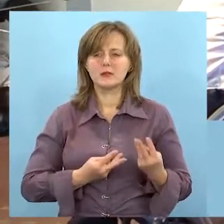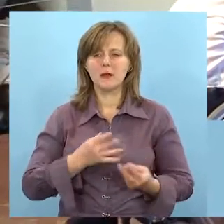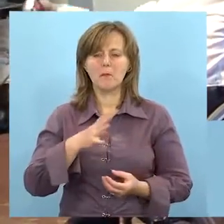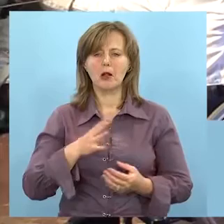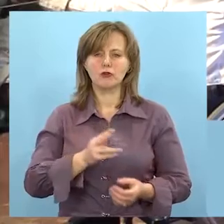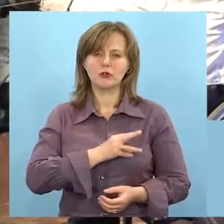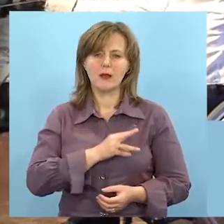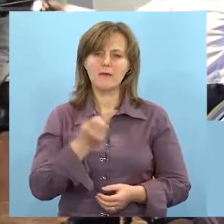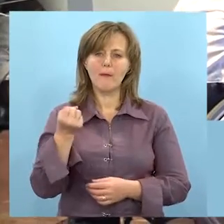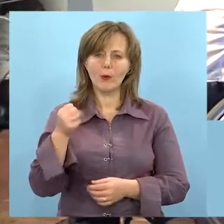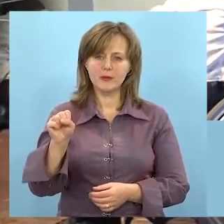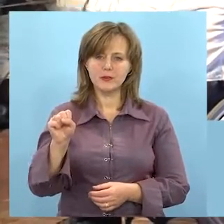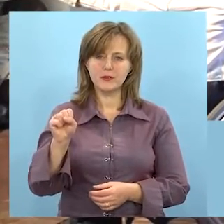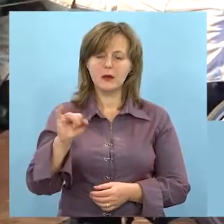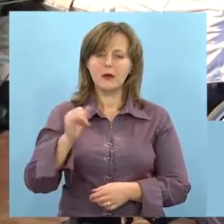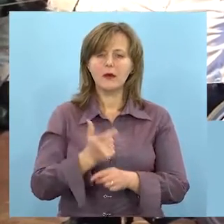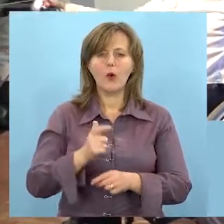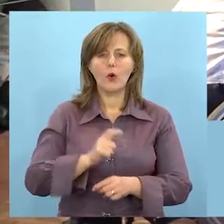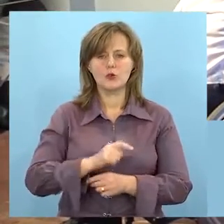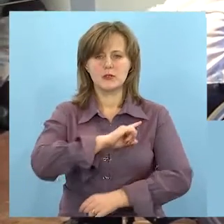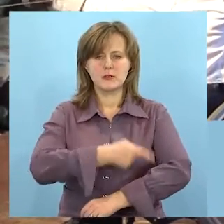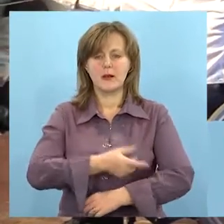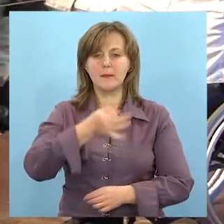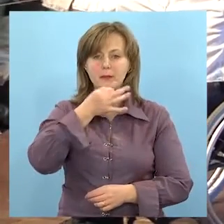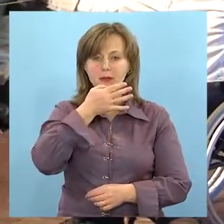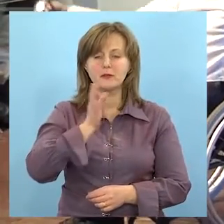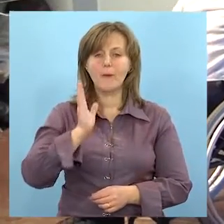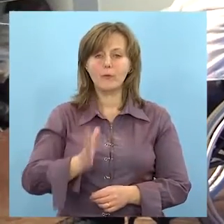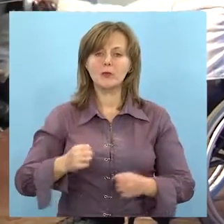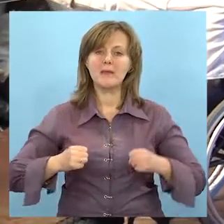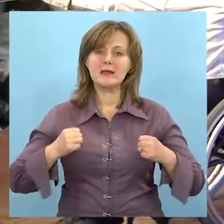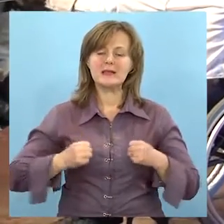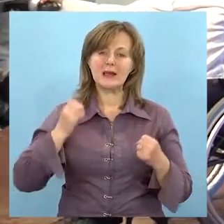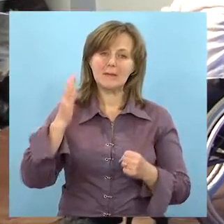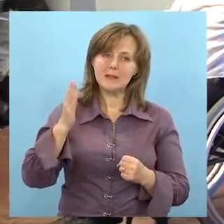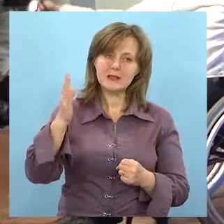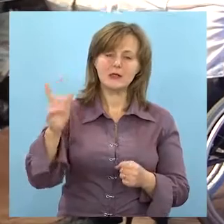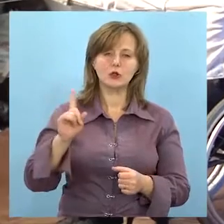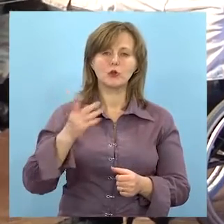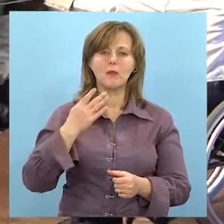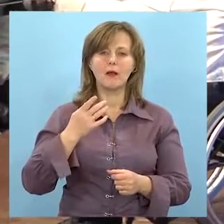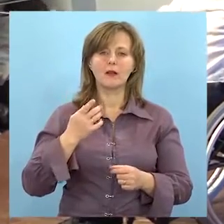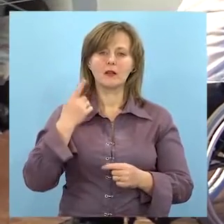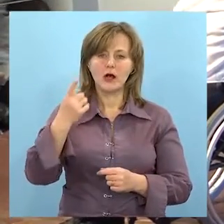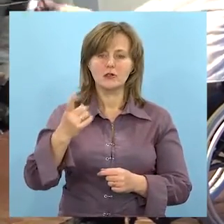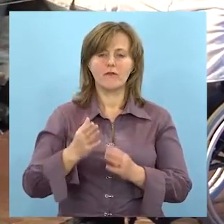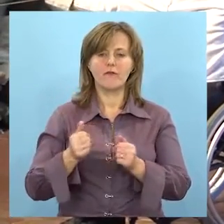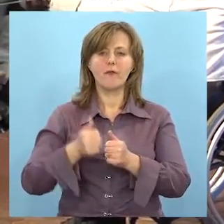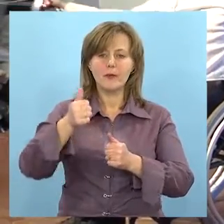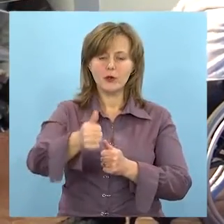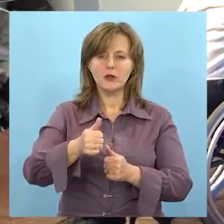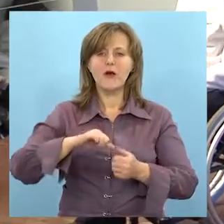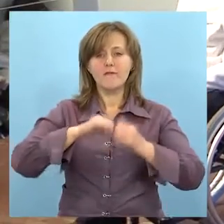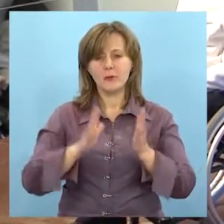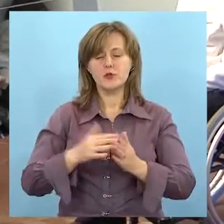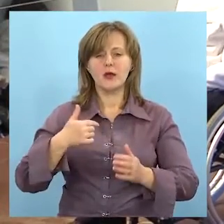було желання побідуть. Ну, дуже сильно подобається. Будемо стремитися, щоб далі йти вперед.